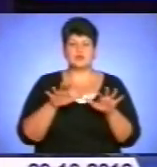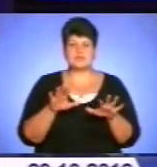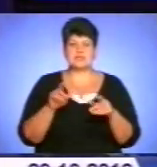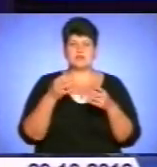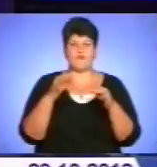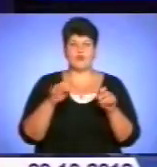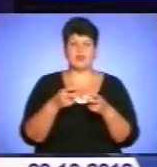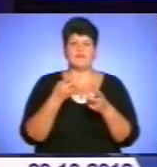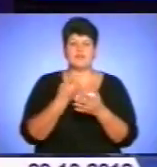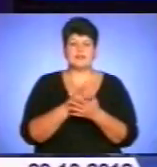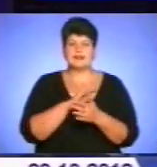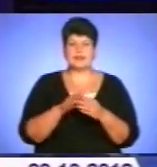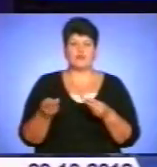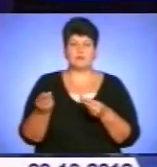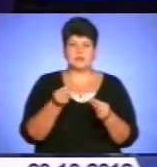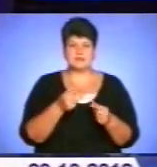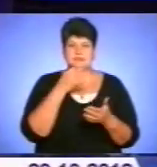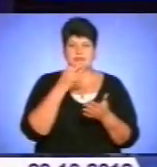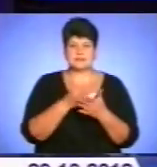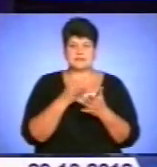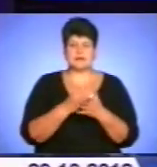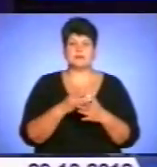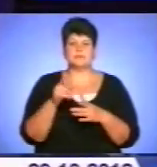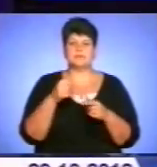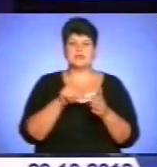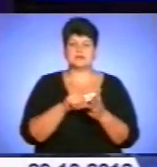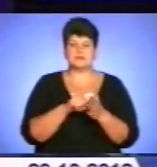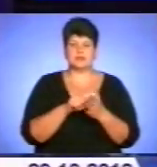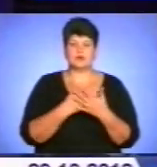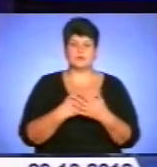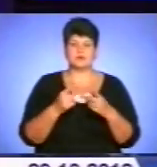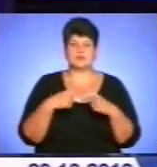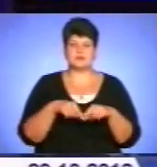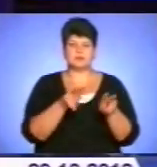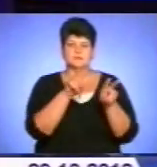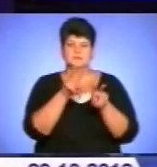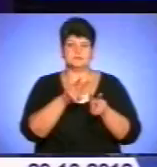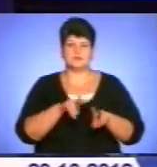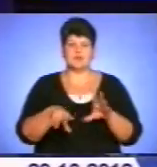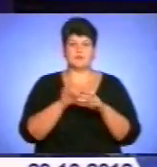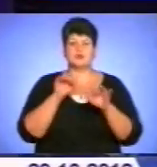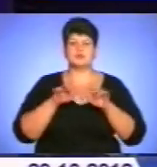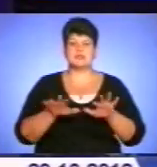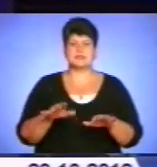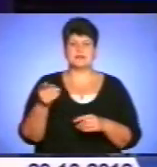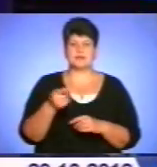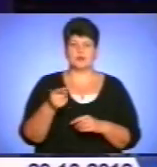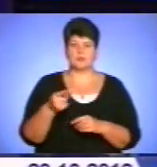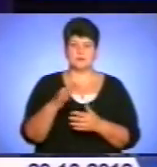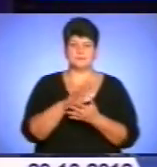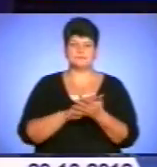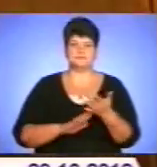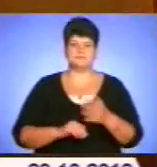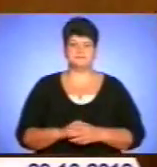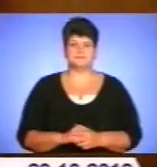вплинули, зазначили представники комітету виборців та громадських організацій, які моніторили виборчий процес на Тернопіллі. Подробиці у сюжеті.